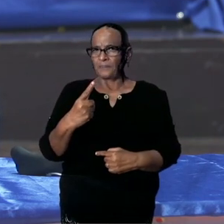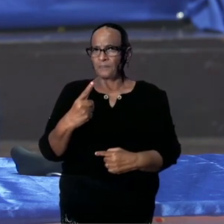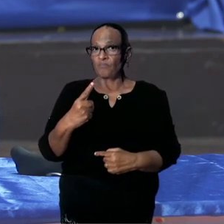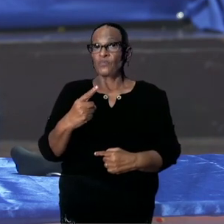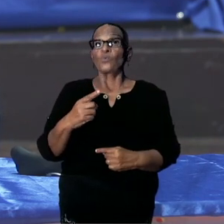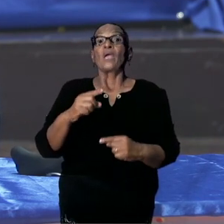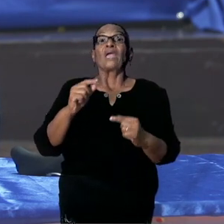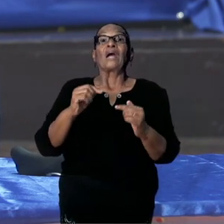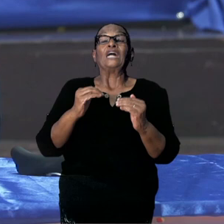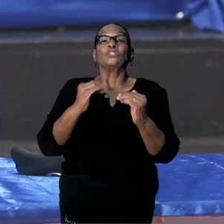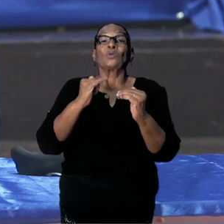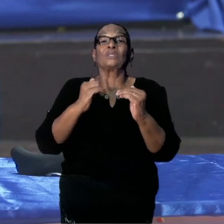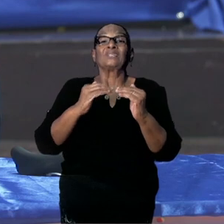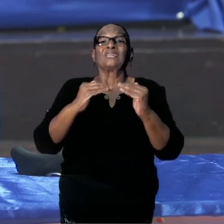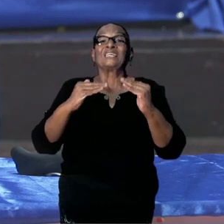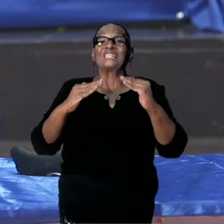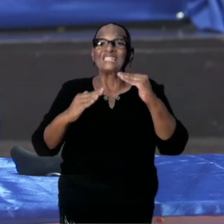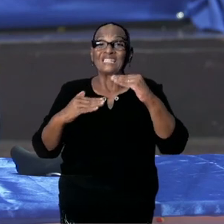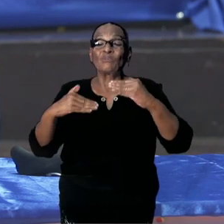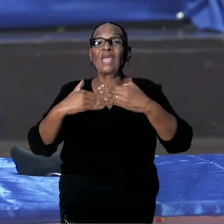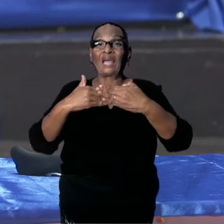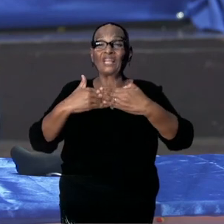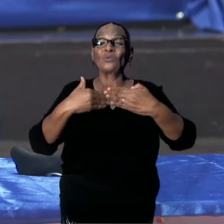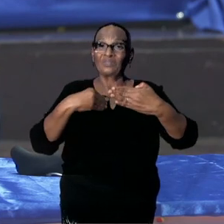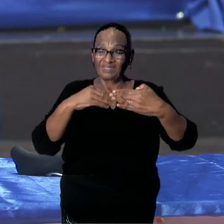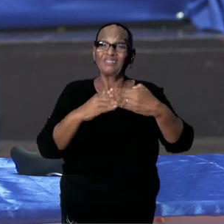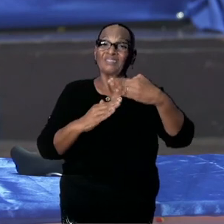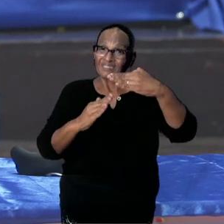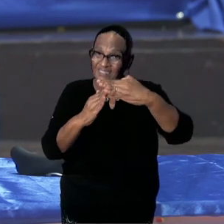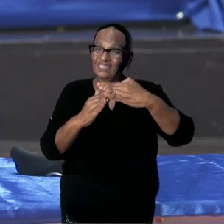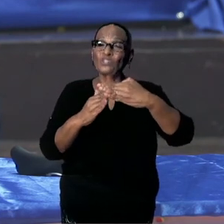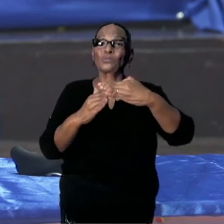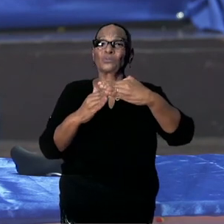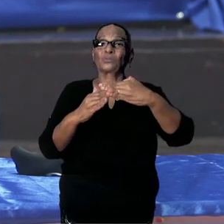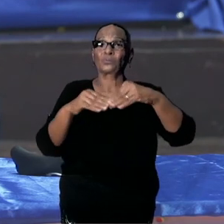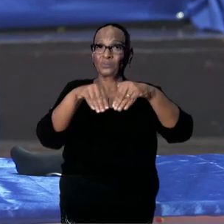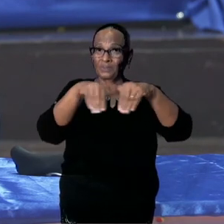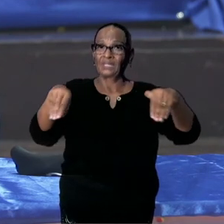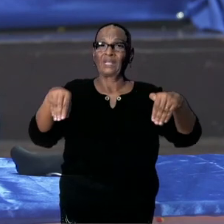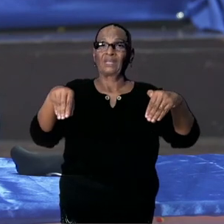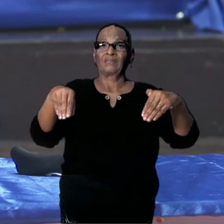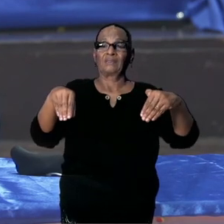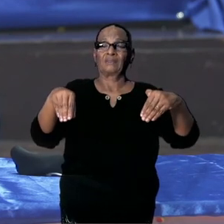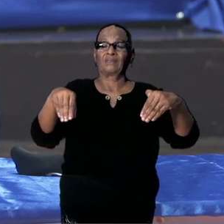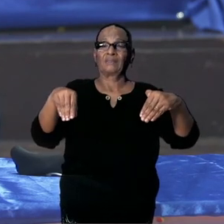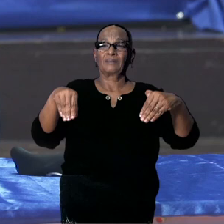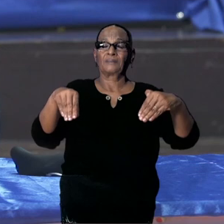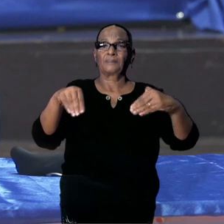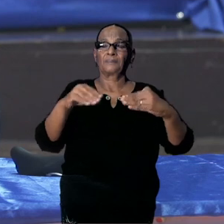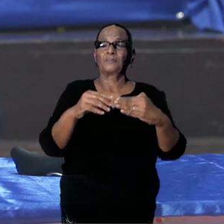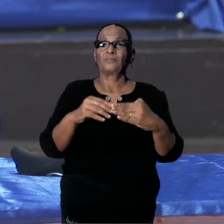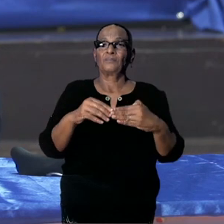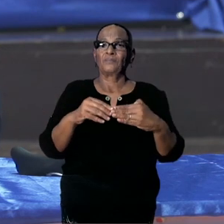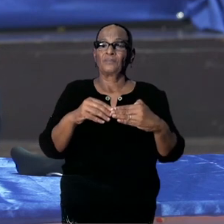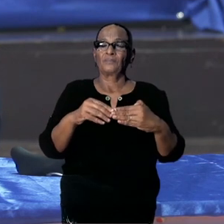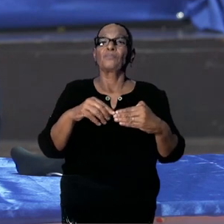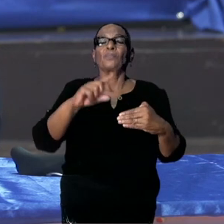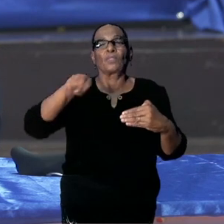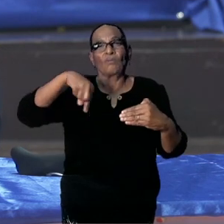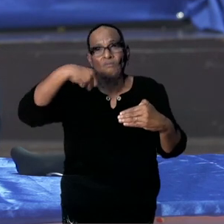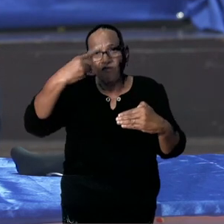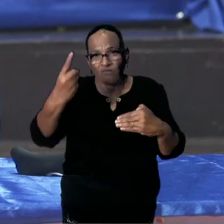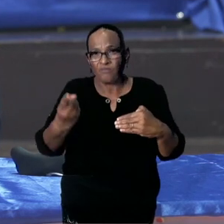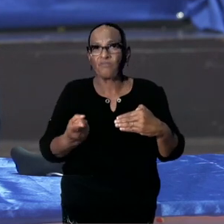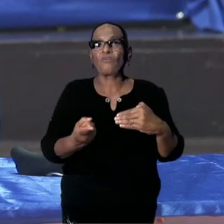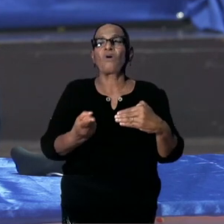uiterlijke datum ook, een deadline voor COVAX. En wij hebben gezegd, we gaan kiezen voor de volgende, dus